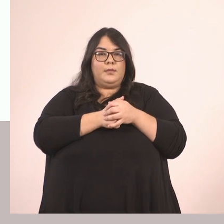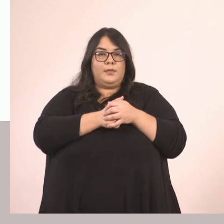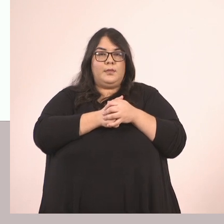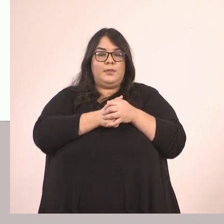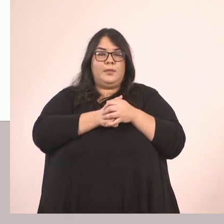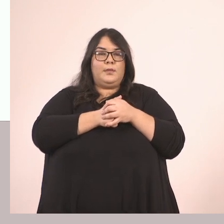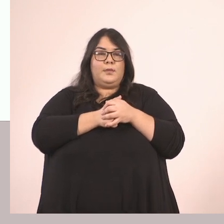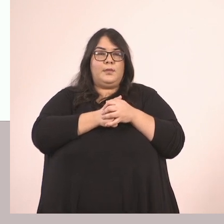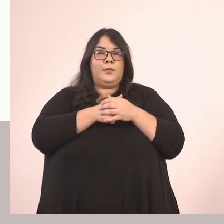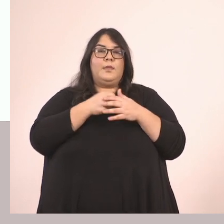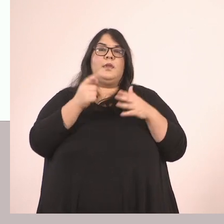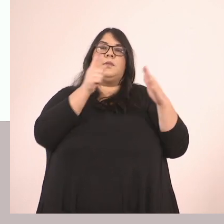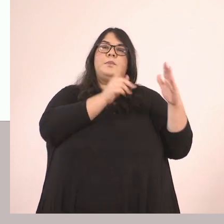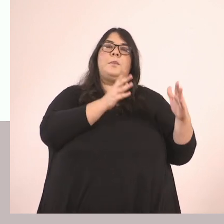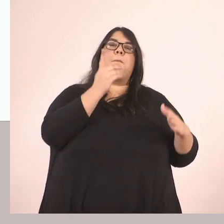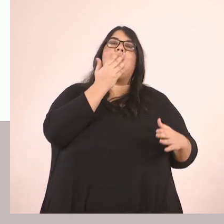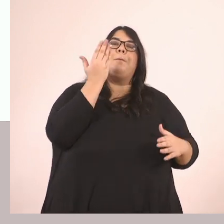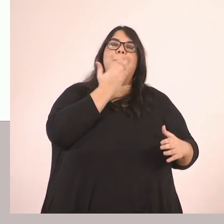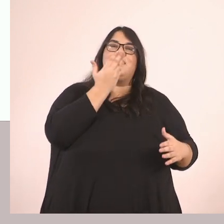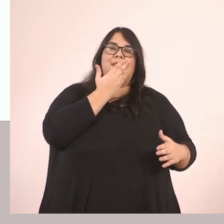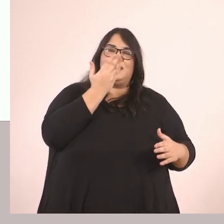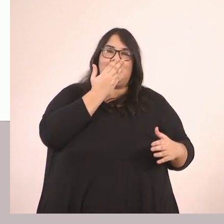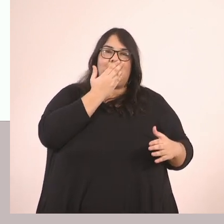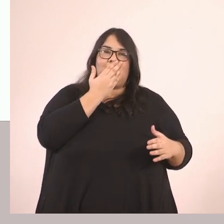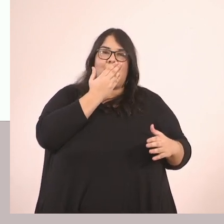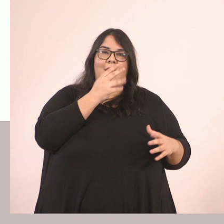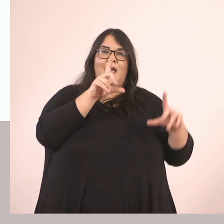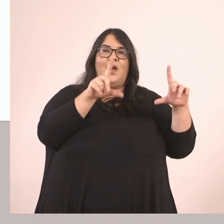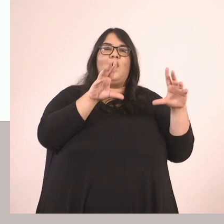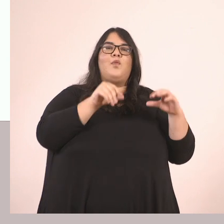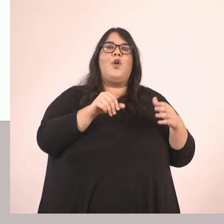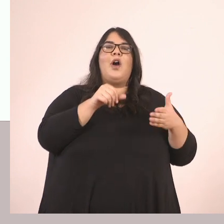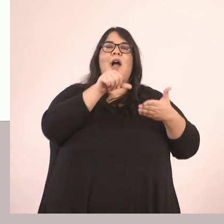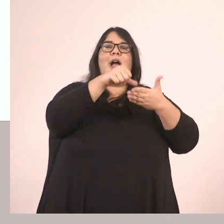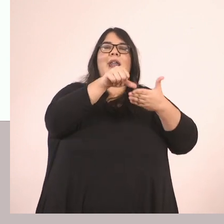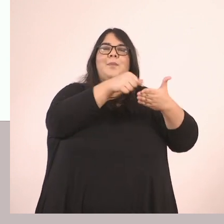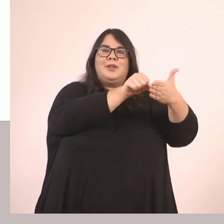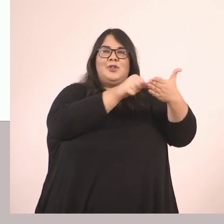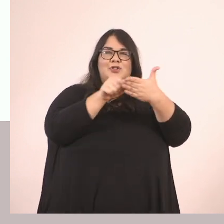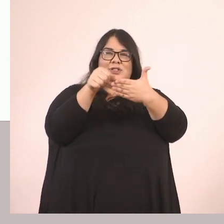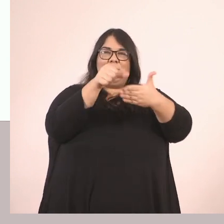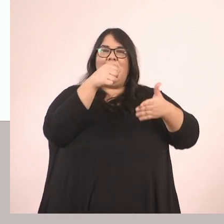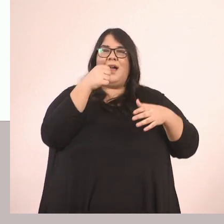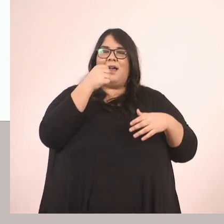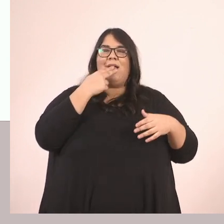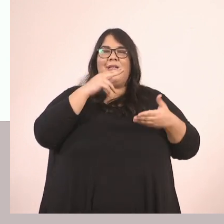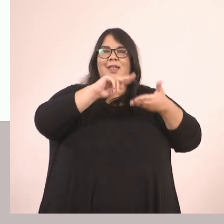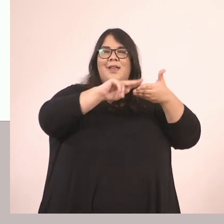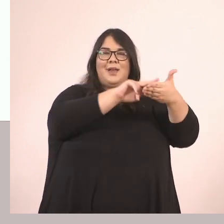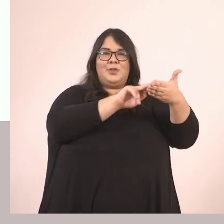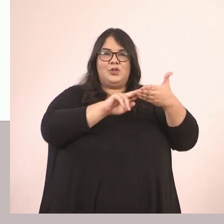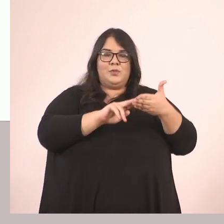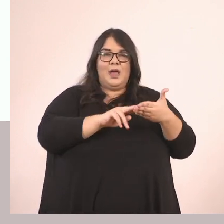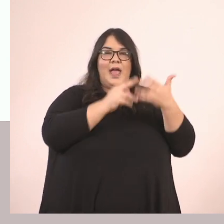Το 1 η μία μαθήτρια έχει βάλει στη συλλογή στα γραμματόσημα και έχει γεμίσει τα 9 δωδέκατα της